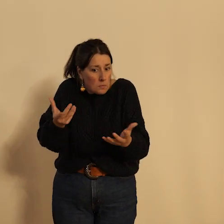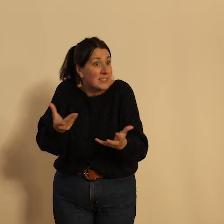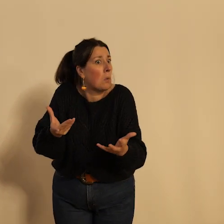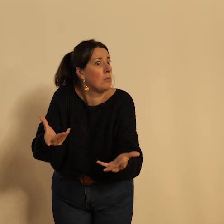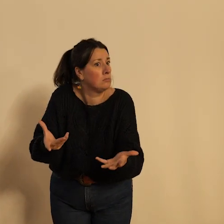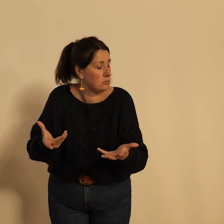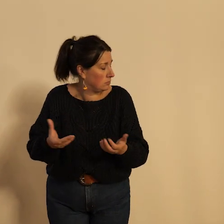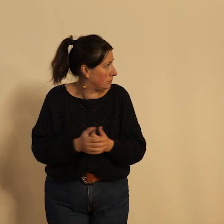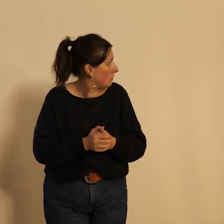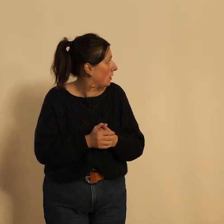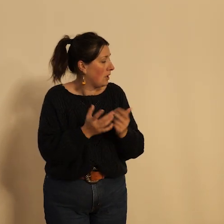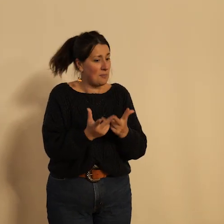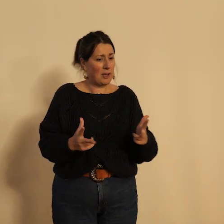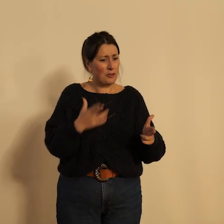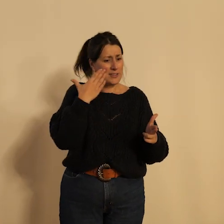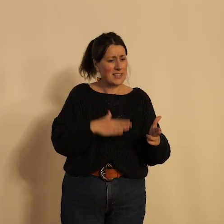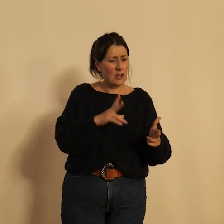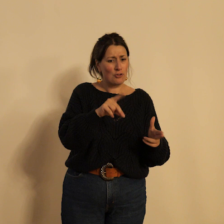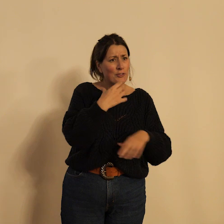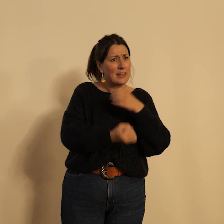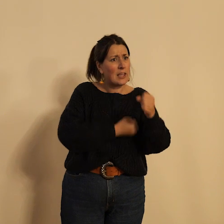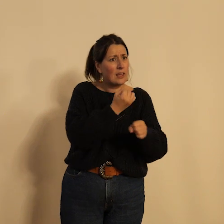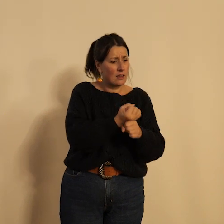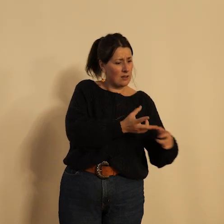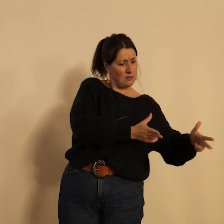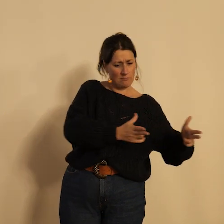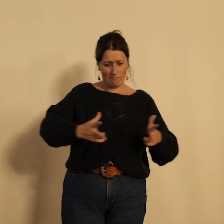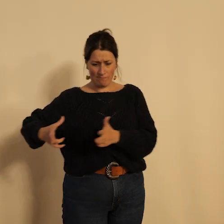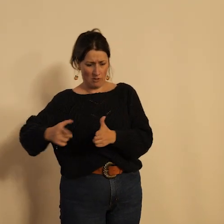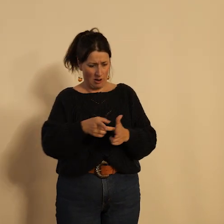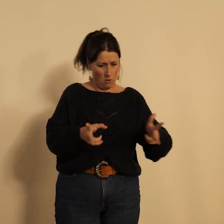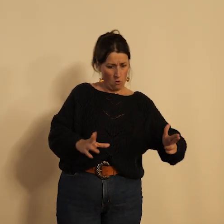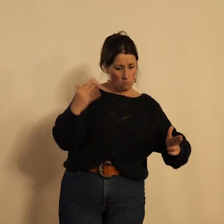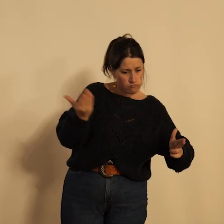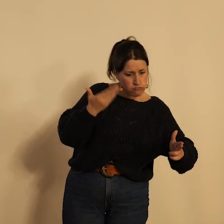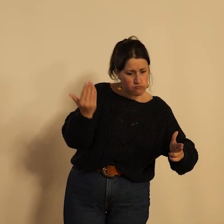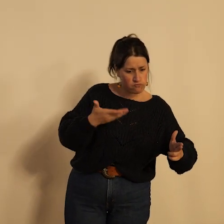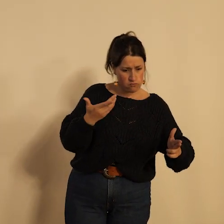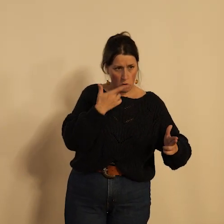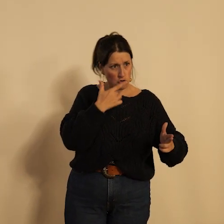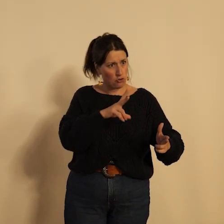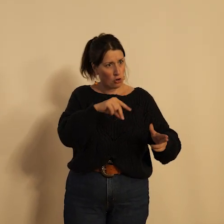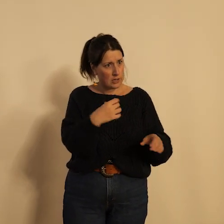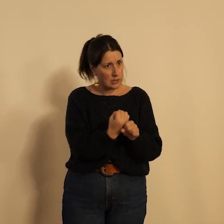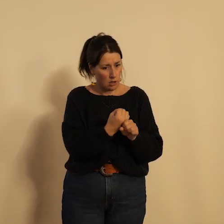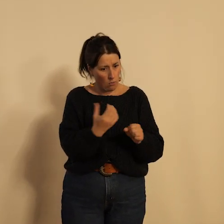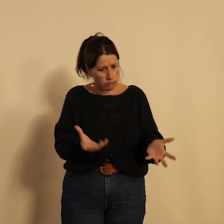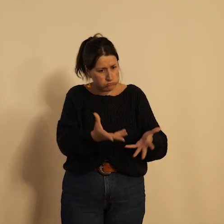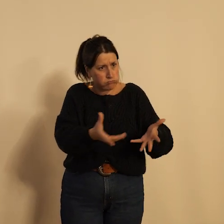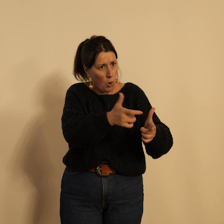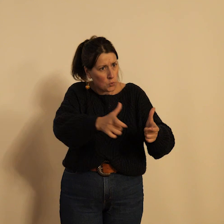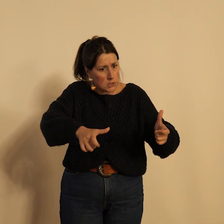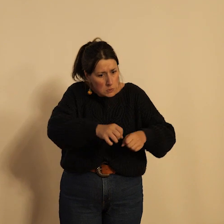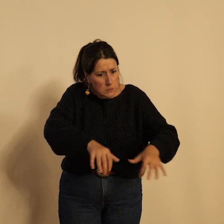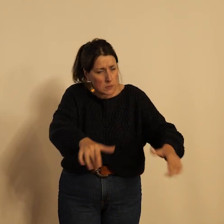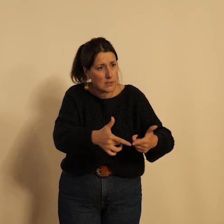durant la période dite des 30 glorieuses le vélo en ville est très largement concurrencé par l'automobile ainsi